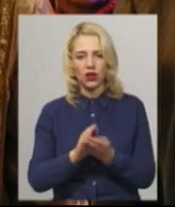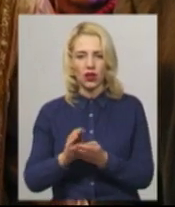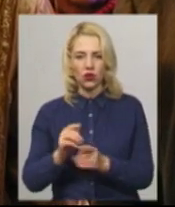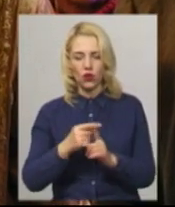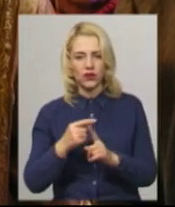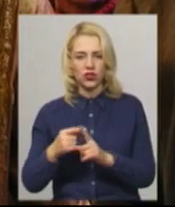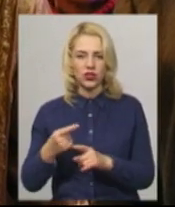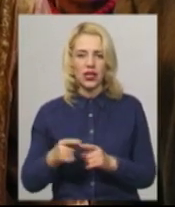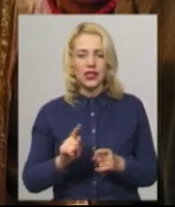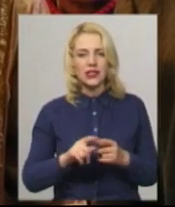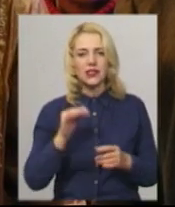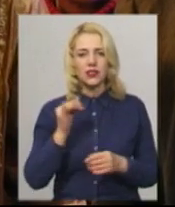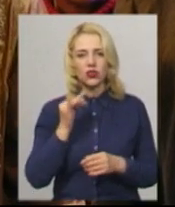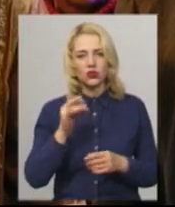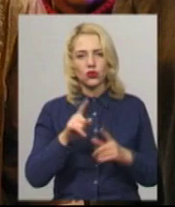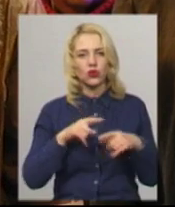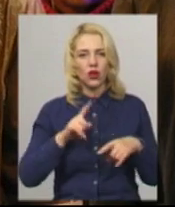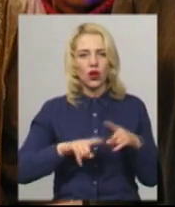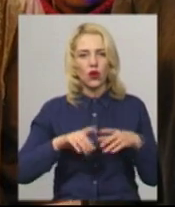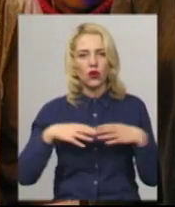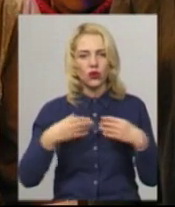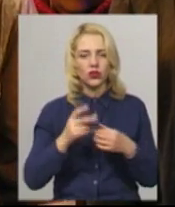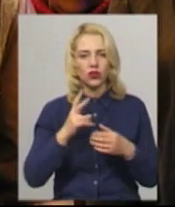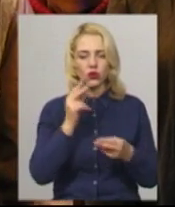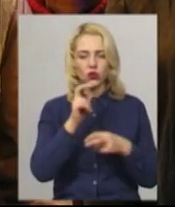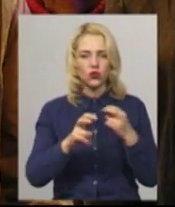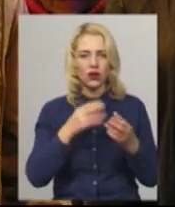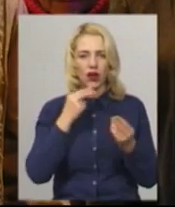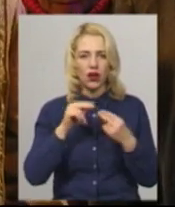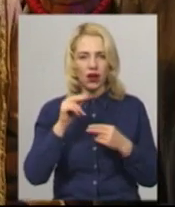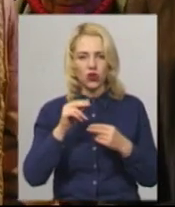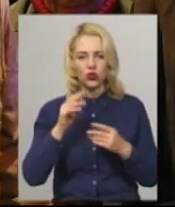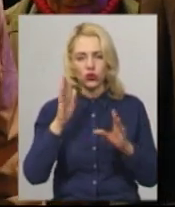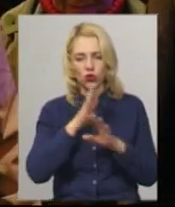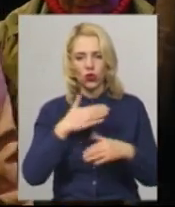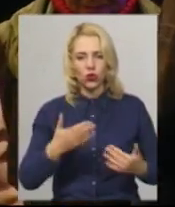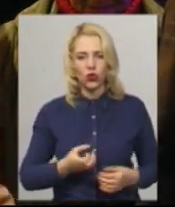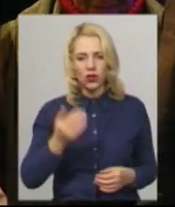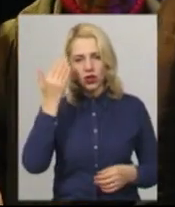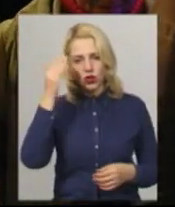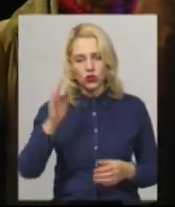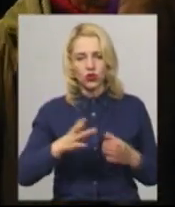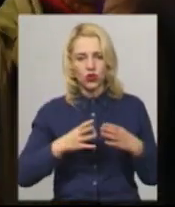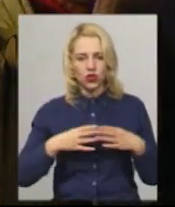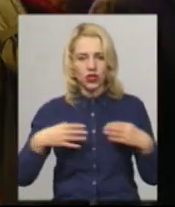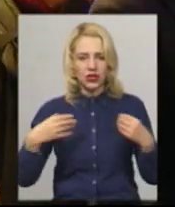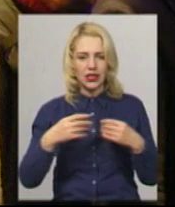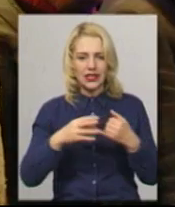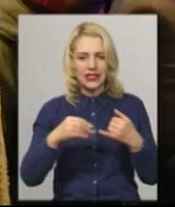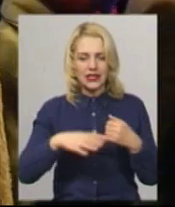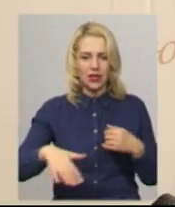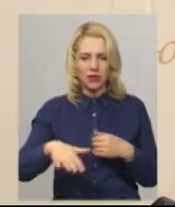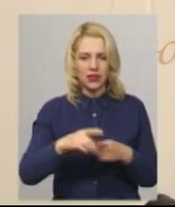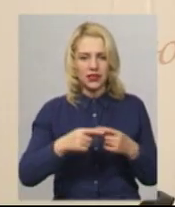Тев'єтевель – це історія родини, котра шукає кращої долі на чужій землі. Тут є розпач, сльози і жарти. Микола Валівоць каже, це складний жанр у